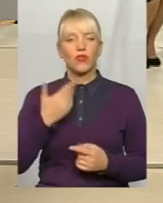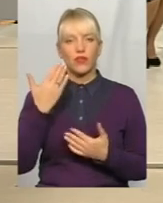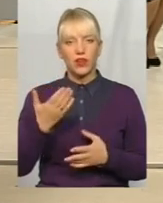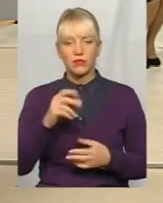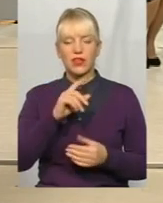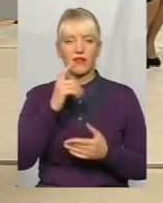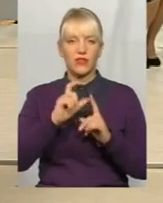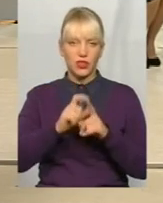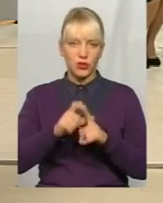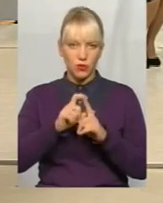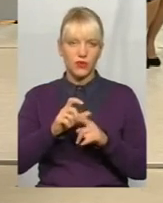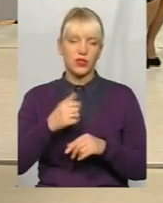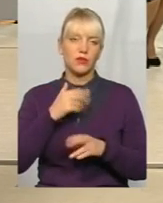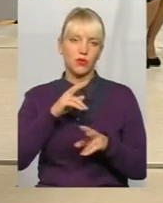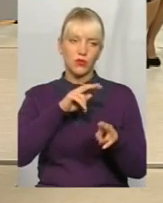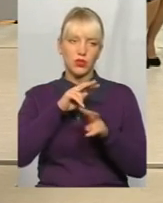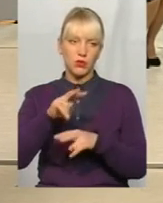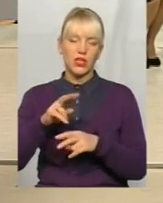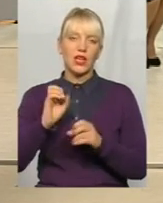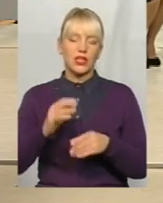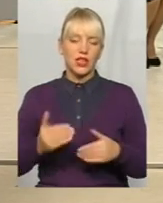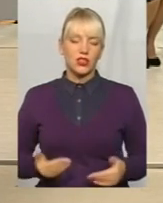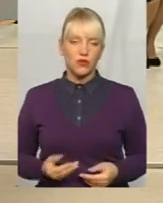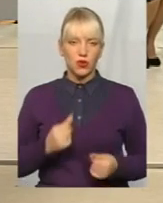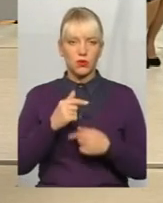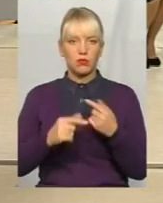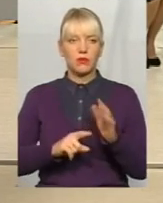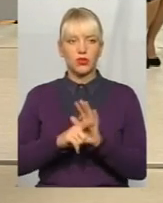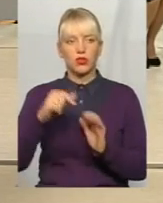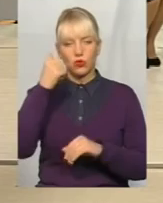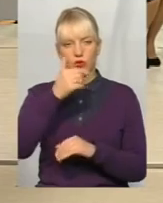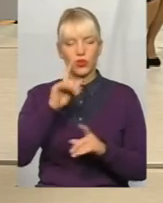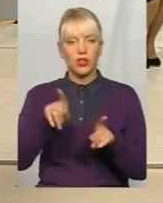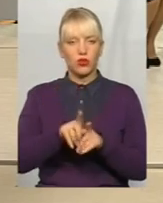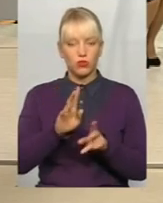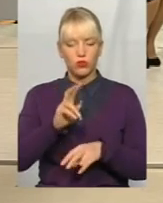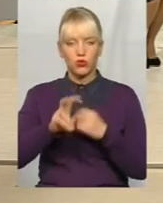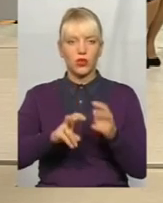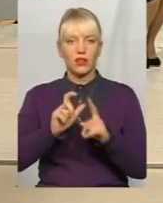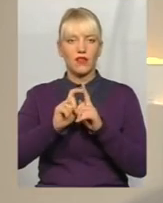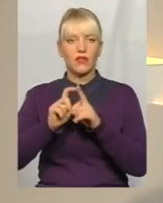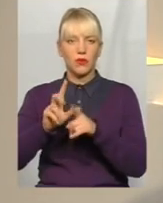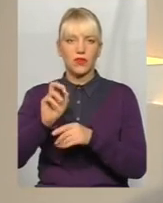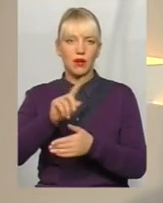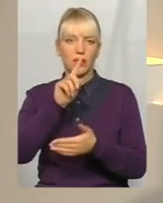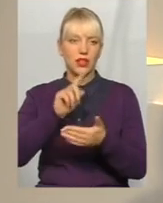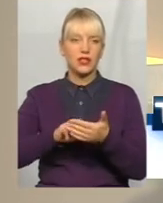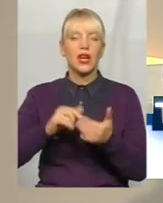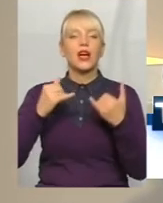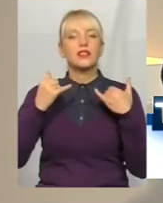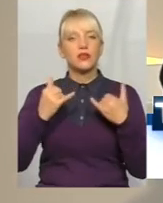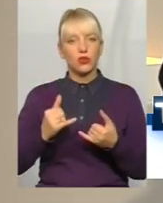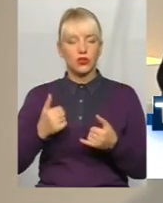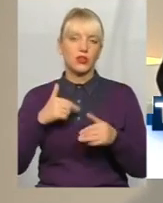будемо прослідковувати і наразі, як житимуть підприємці, вже з початком року, також будемо шукати відповіді на питання, а сьогодні